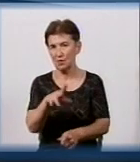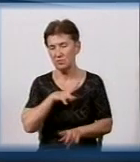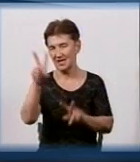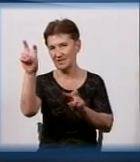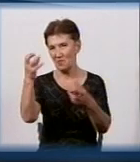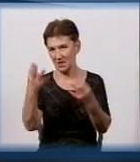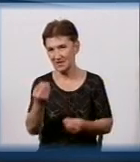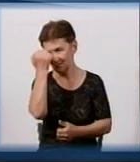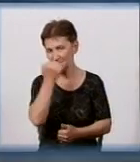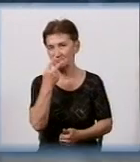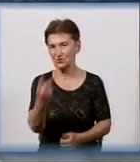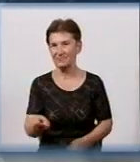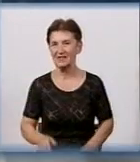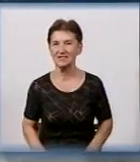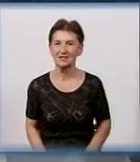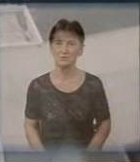Дякую, що дивились.